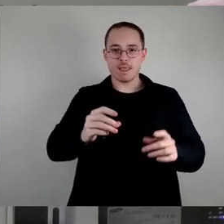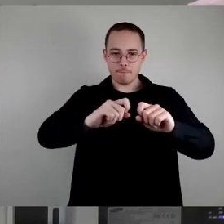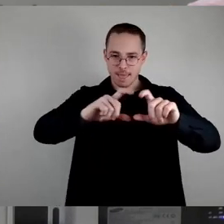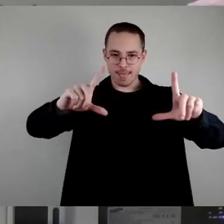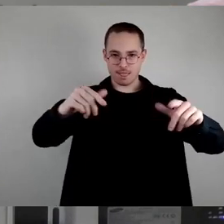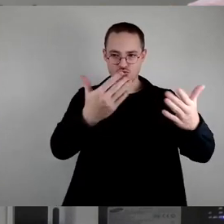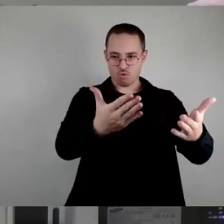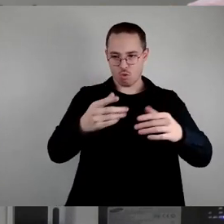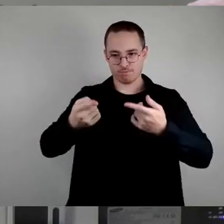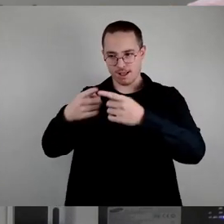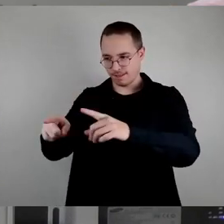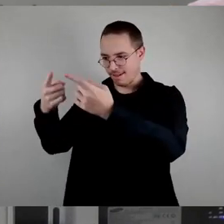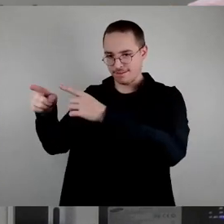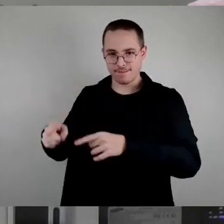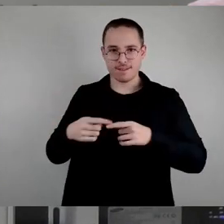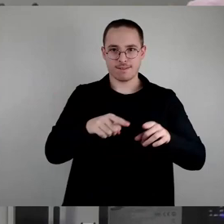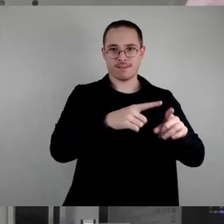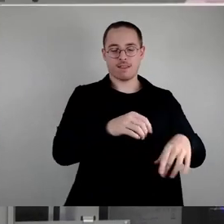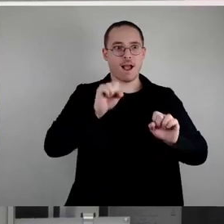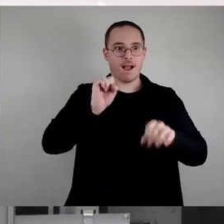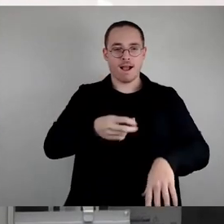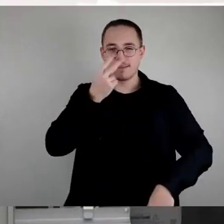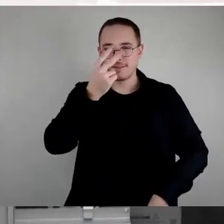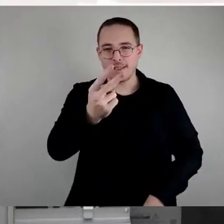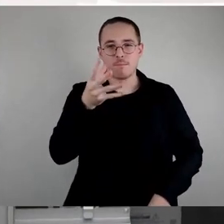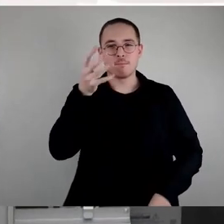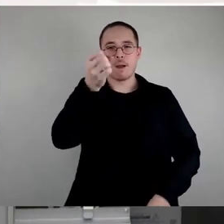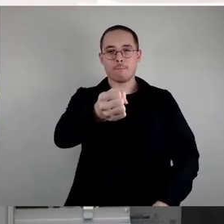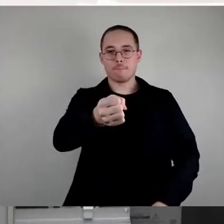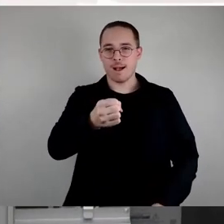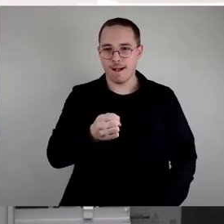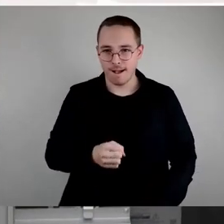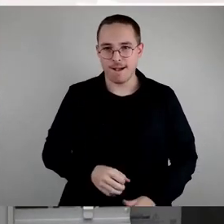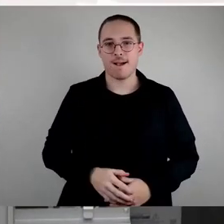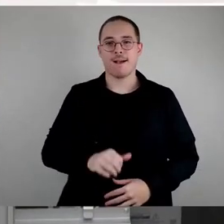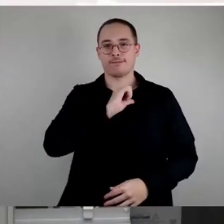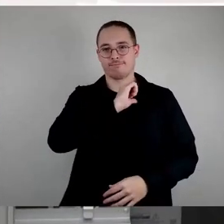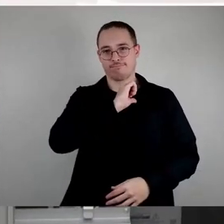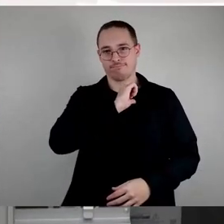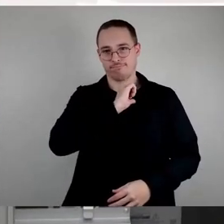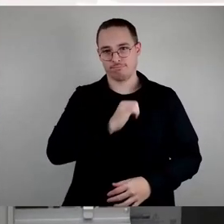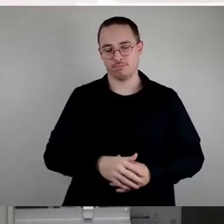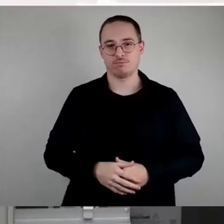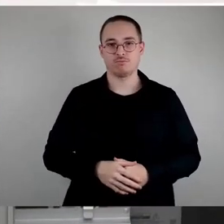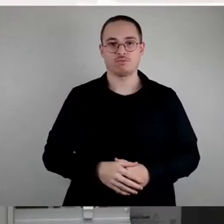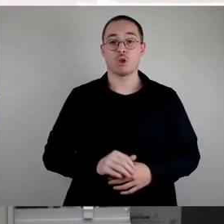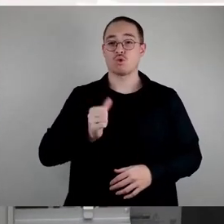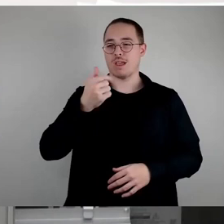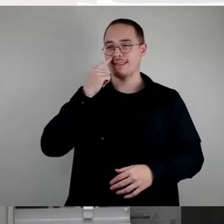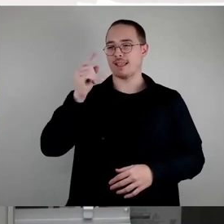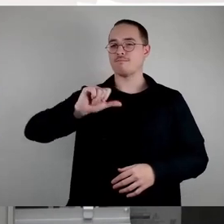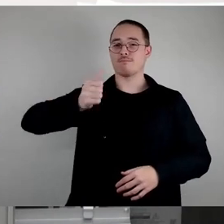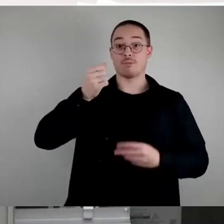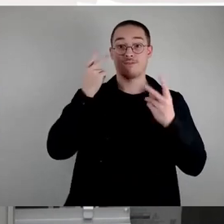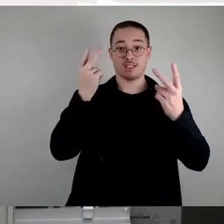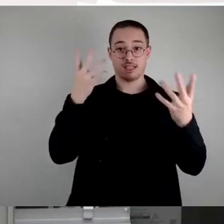werden, dass sie erkennbar werden. Zunächst das Allerwichtigste, es geht um ein Recht. Es geht um ein